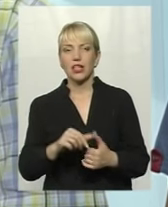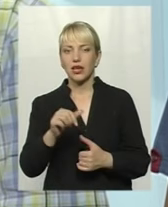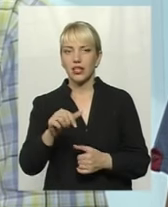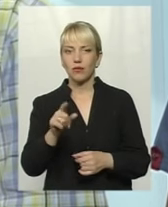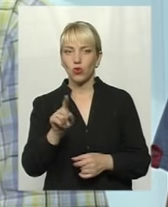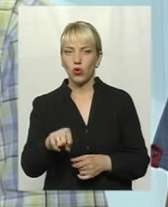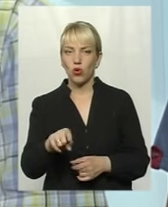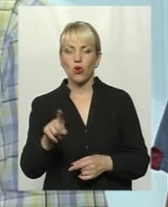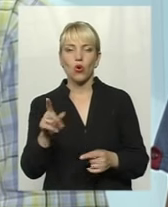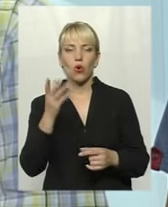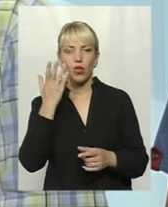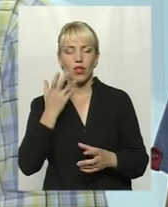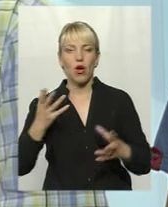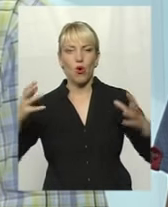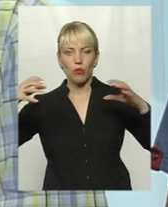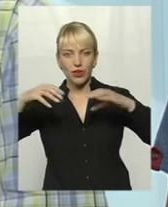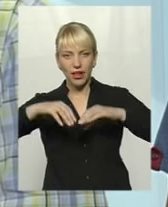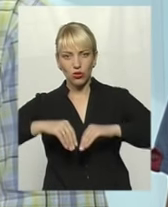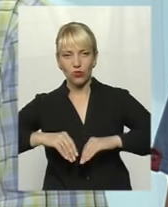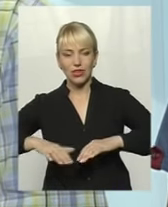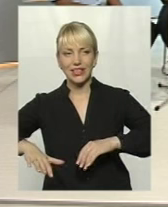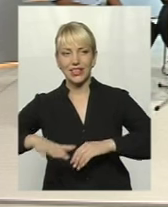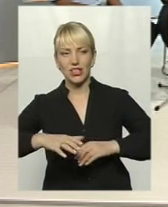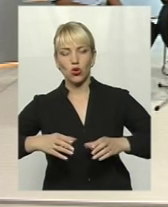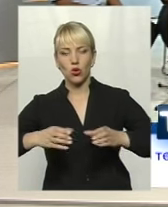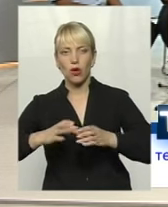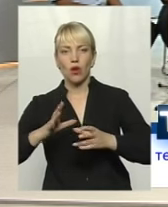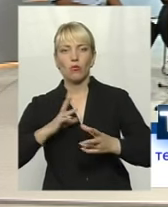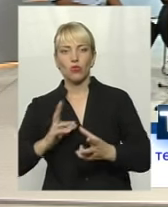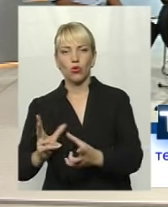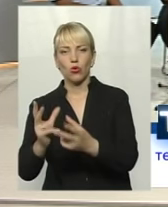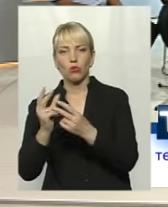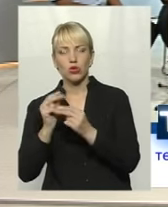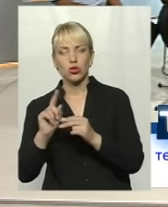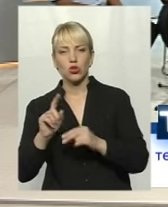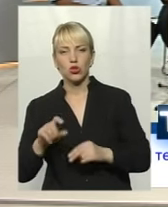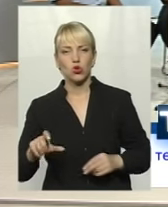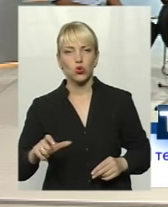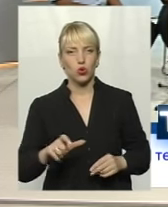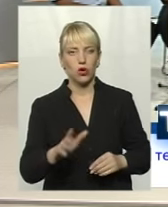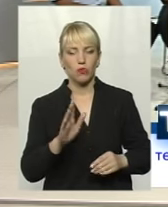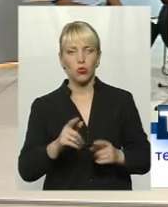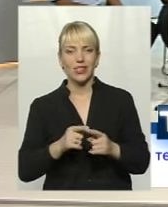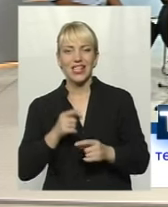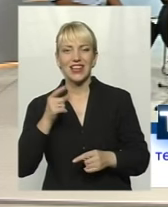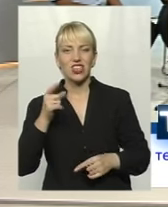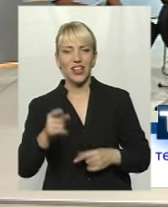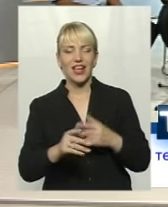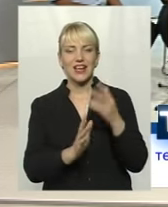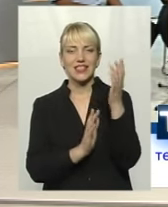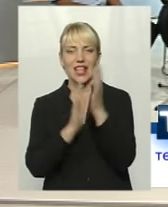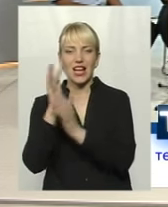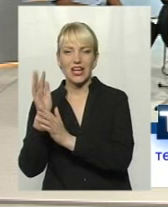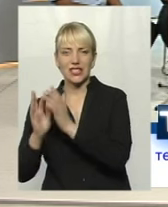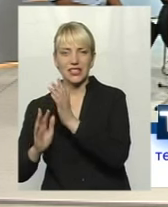дорога буде через ліс обіцянки. Розумієте, як влада нам обіцяє. Тепер в мене зразу ж